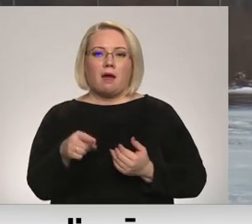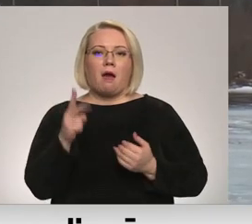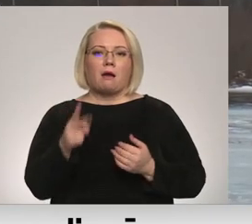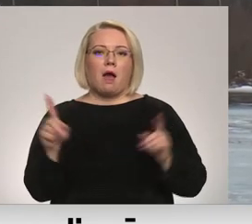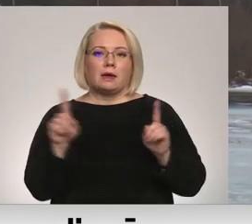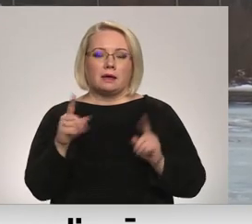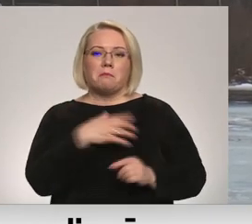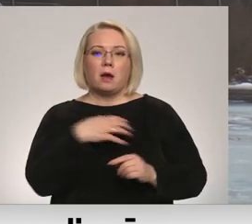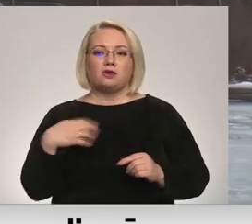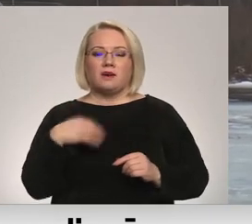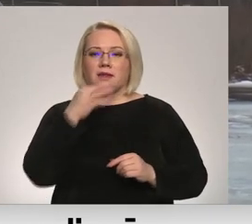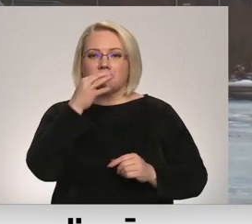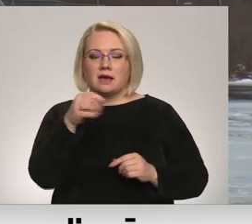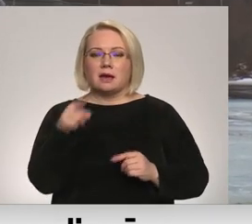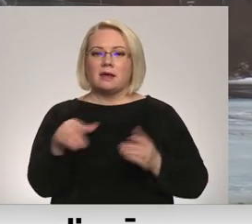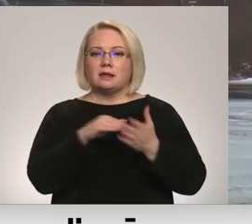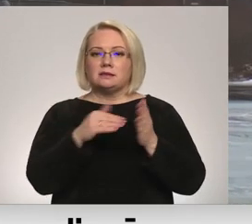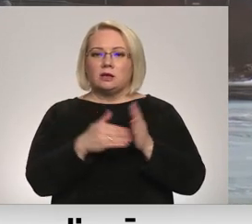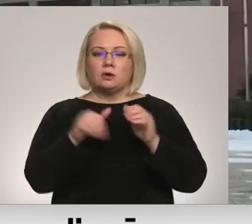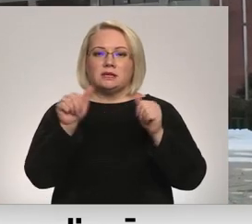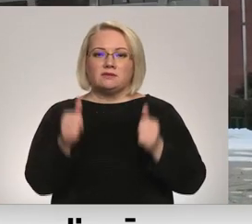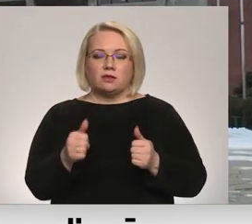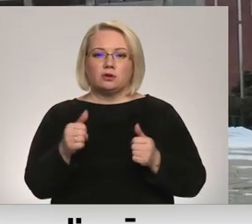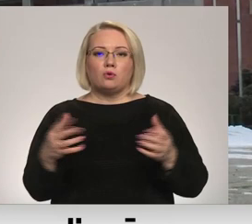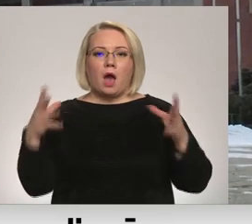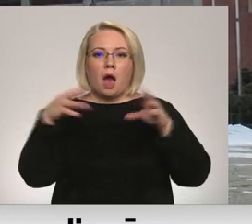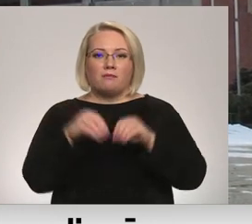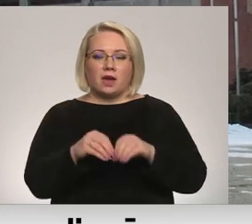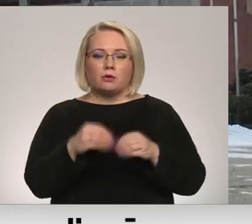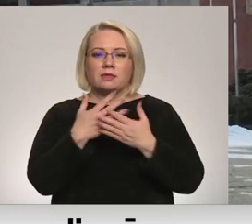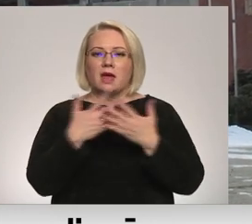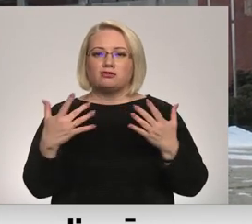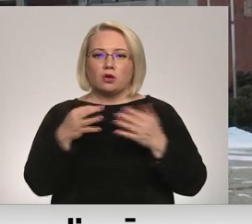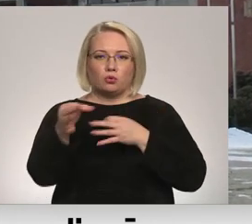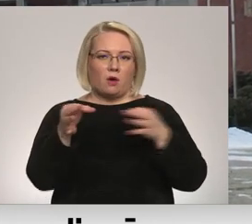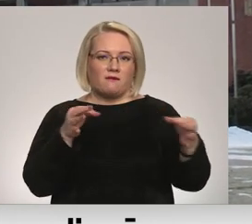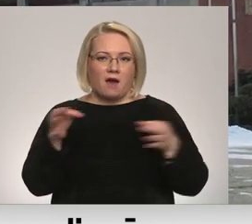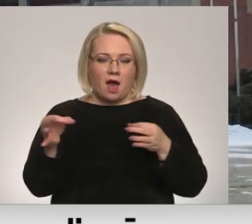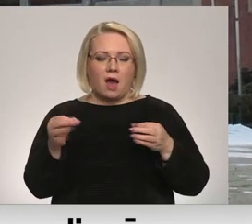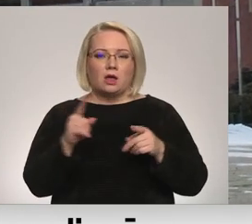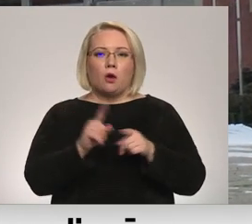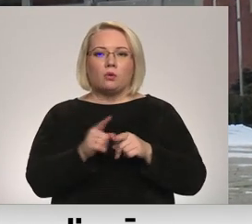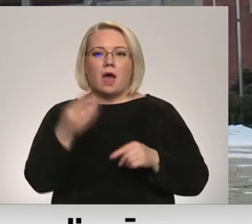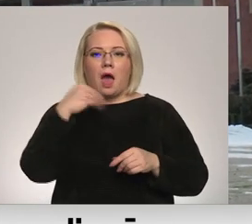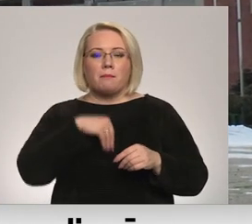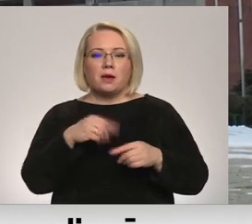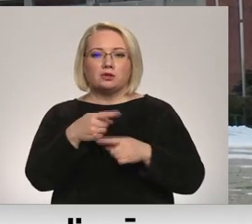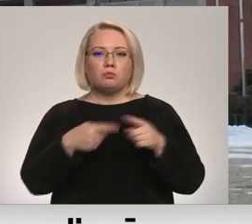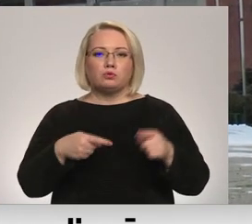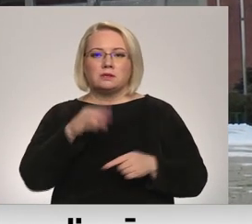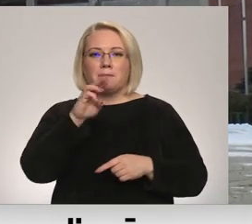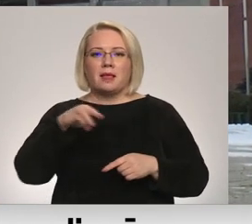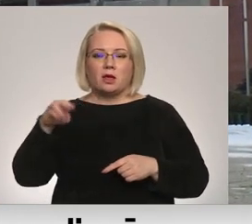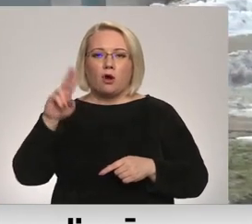Pašvaldībā skaidro, ka šāda situācija izveidojusies, apvienoti ļoti dažādi novadi, un apēst vairāk nekā pusmiljonu